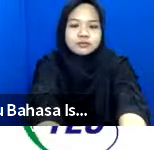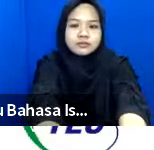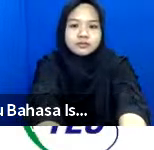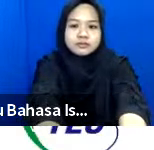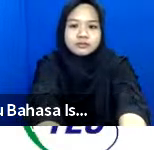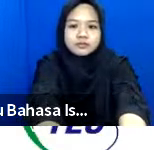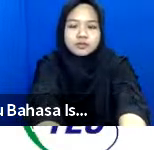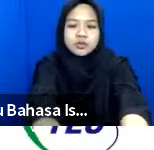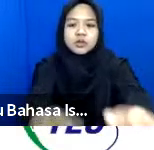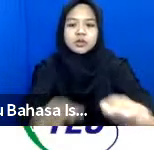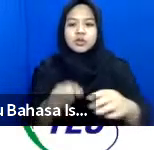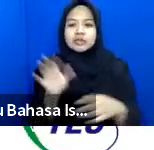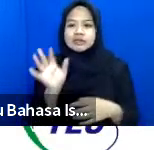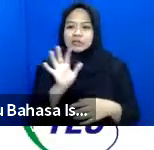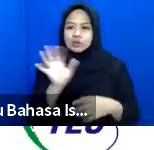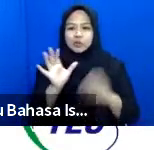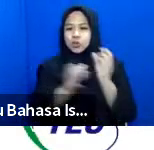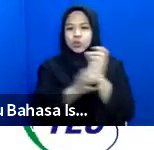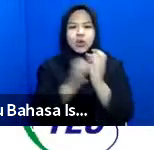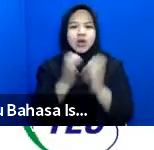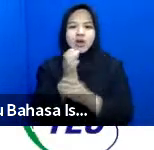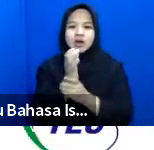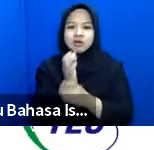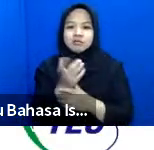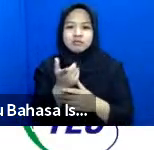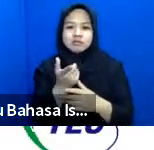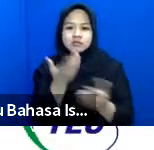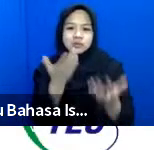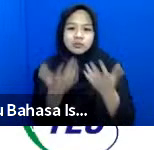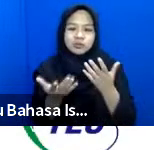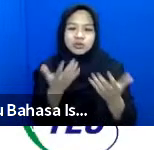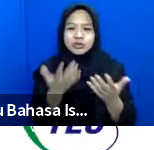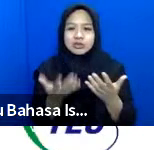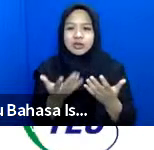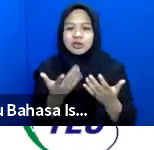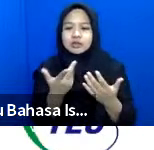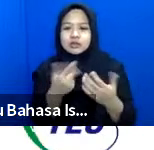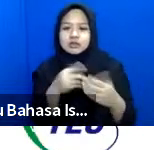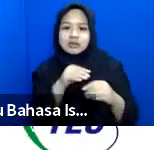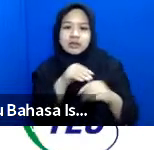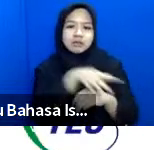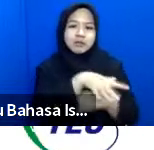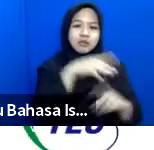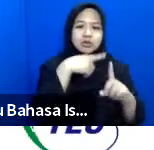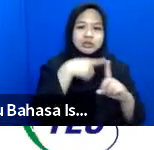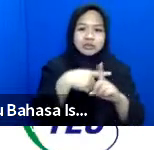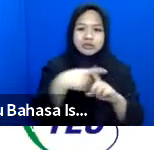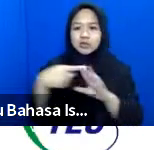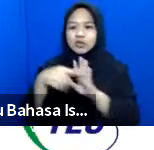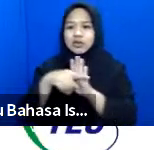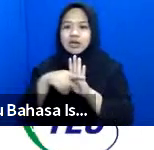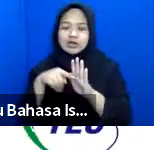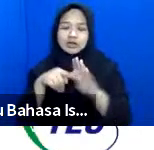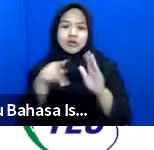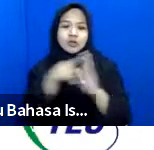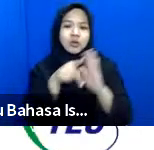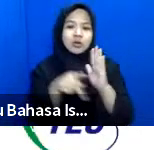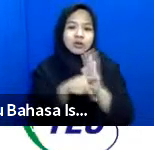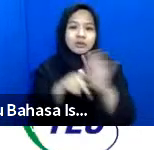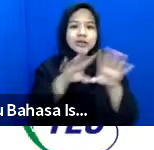pertimbangkan bahwa semua kemungkinan efek positif negatif dari program